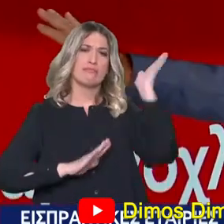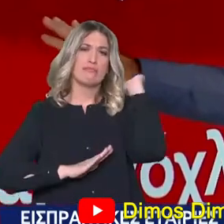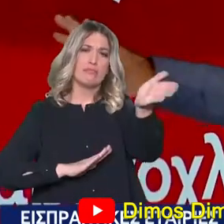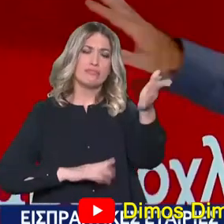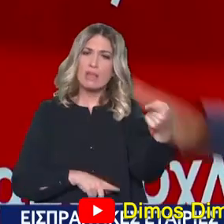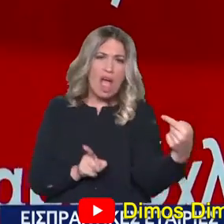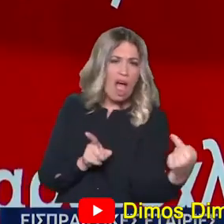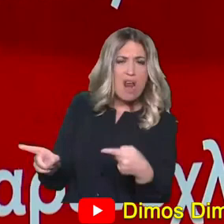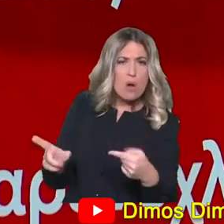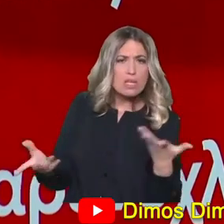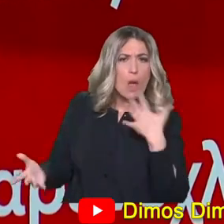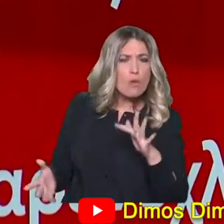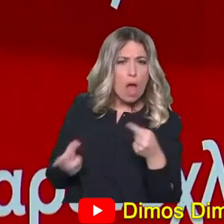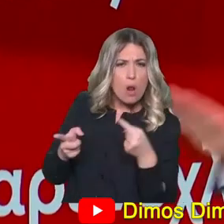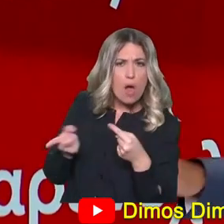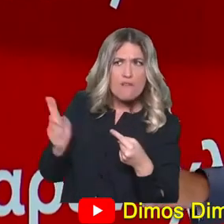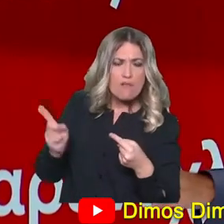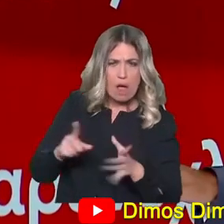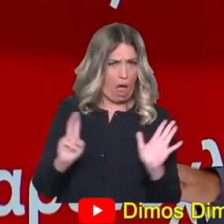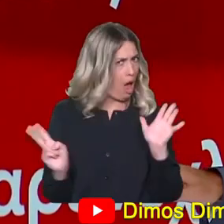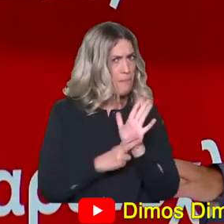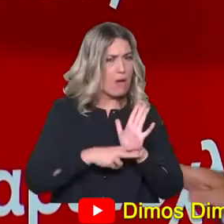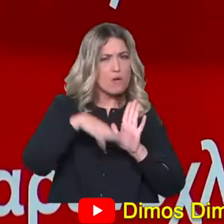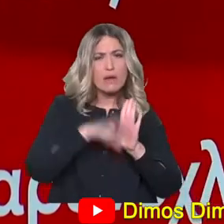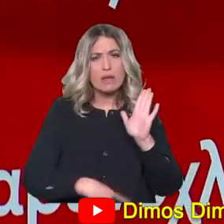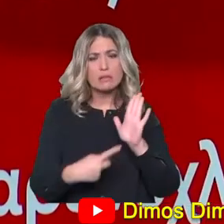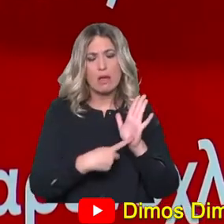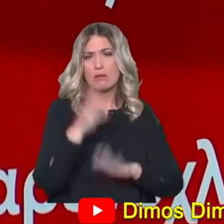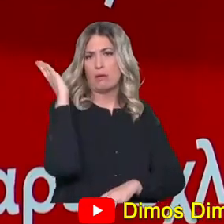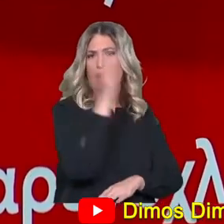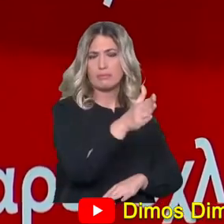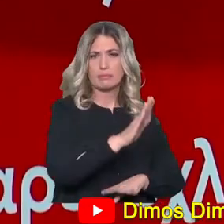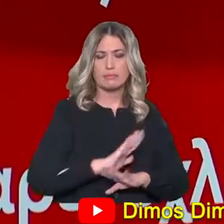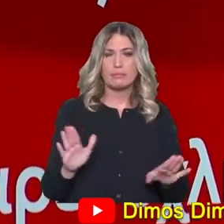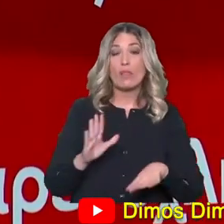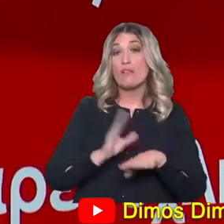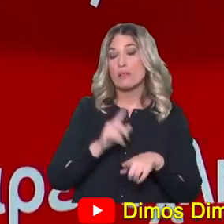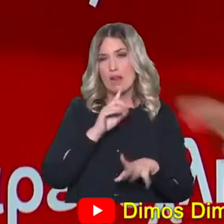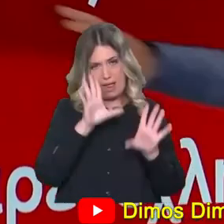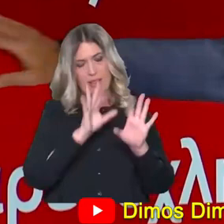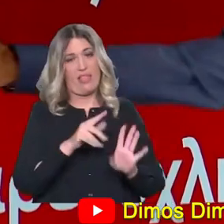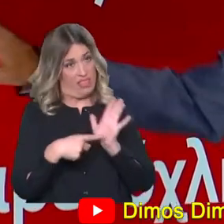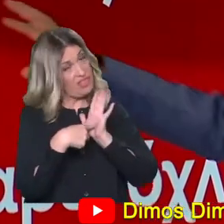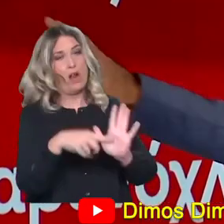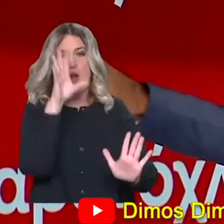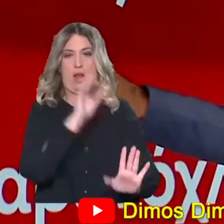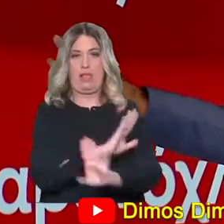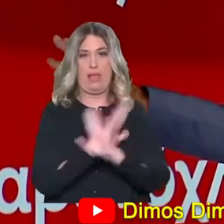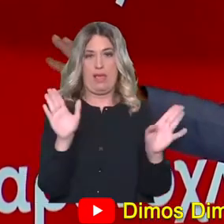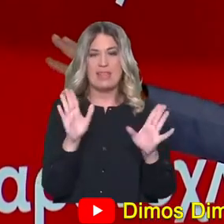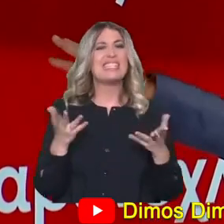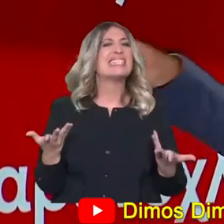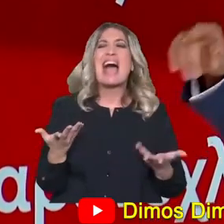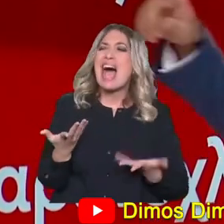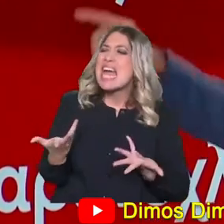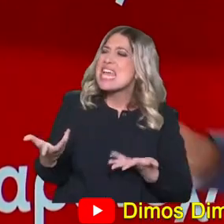είναι ζήτημα το οποίο δεν μπορούμε να το κρύψουμε. Είναι πραγματικά κάτι που μπορούμε να το φωτίσουμε πολύ. Ποιες είναι λοιπόν αυτές τις πρακτικές